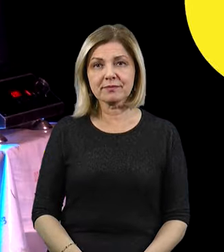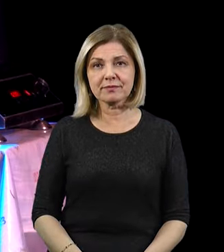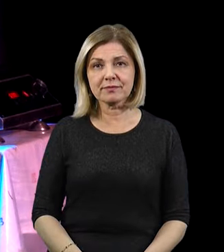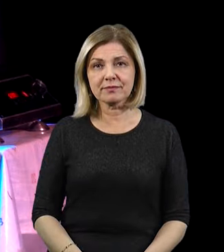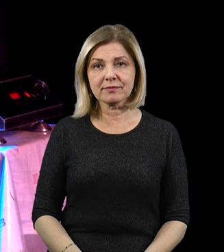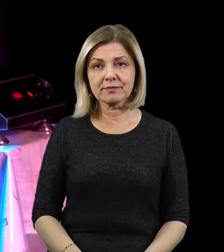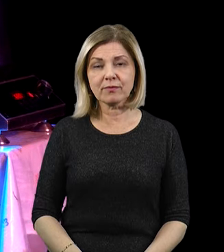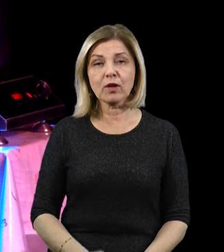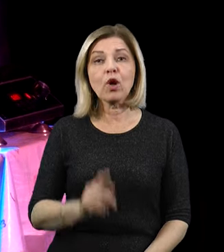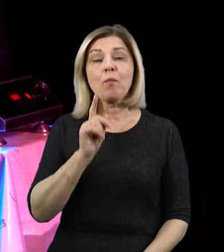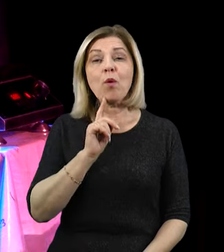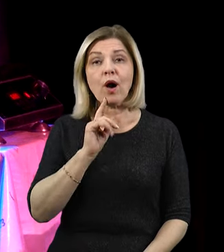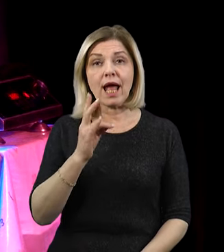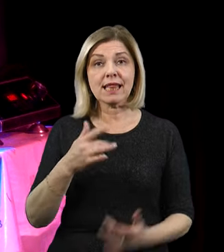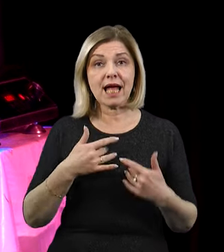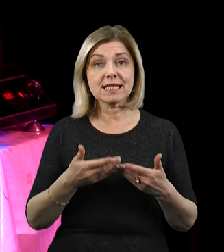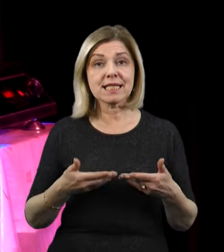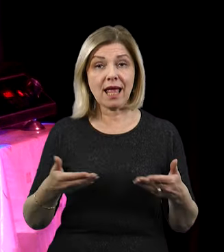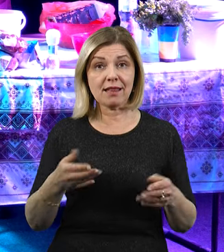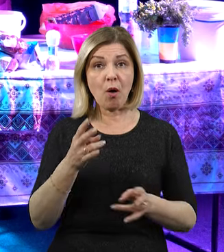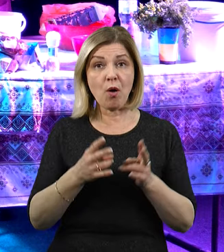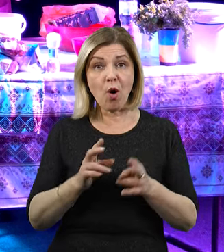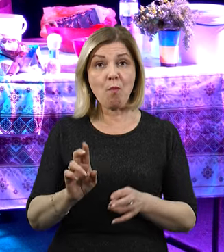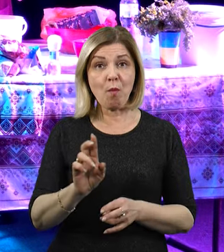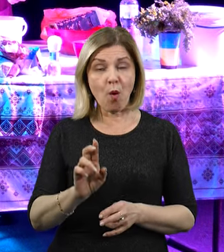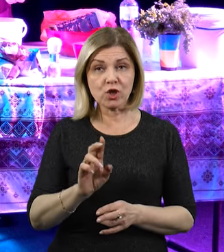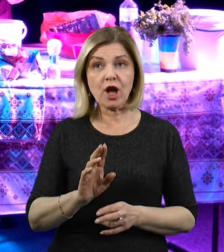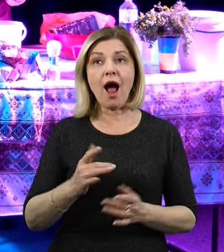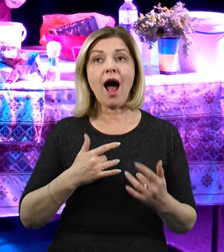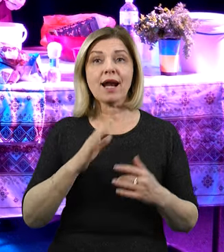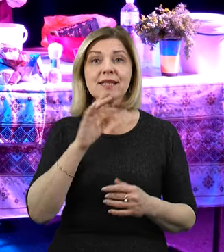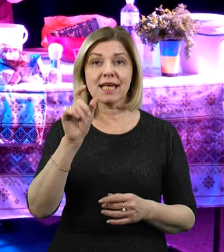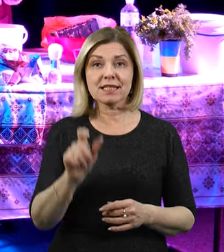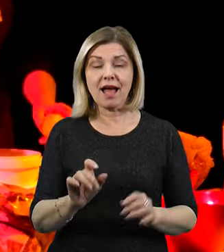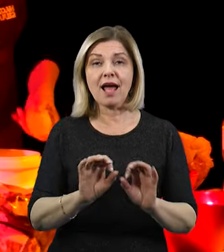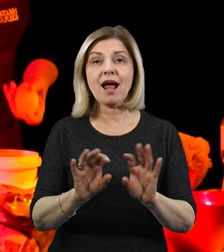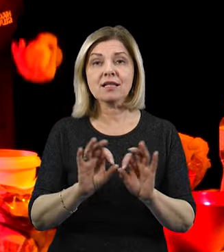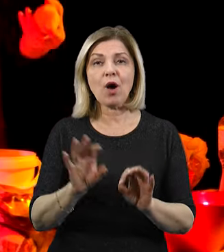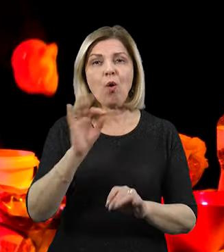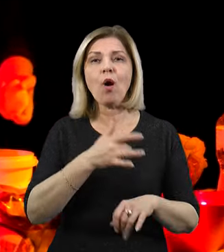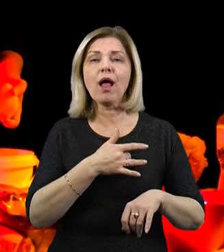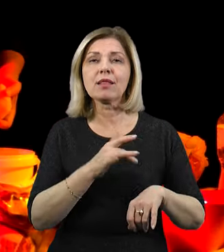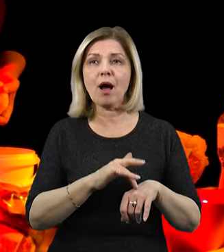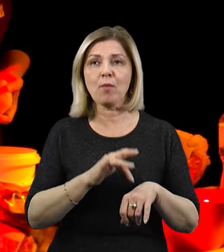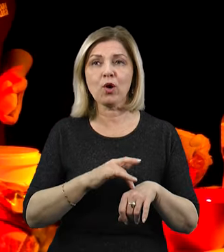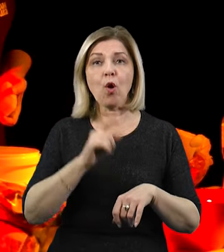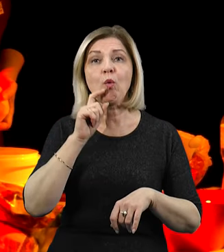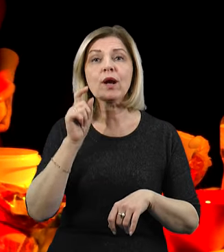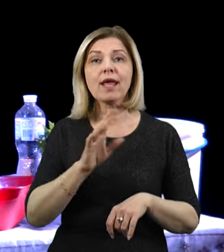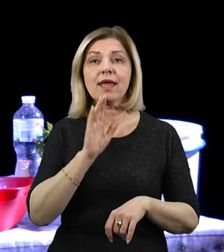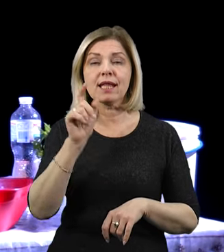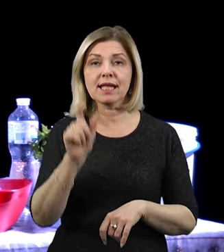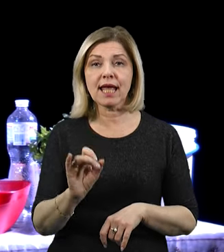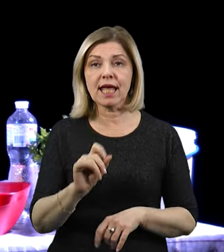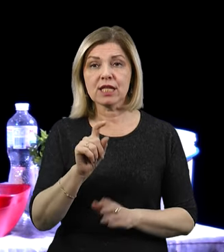Доки на сцені вариться борщ, артистка Ольга Бойцова розповідає від першої особи про наболіли українки з Донбасу. Її